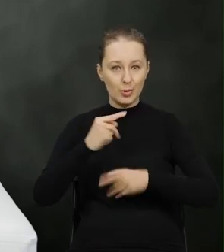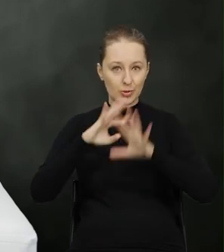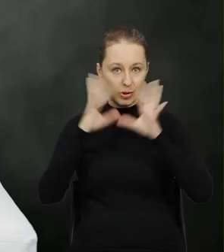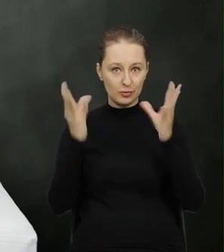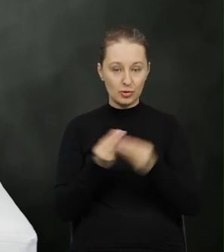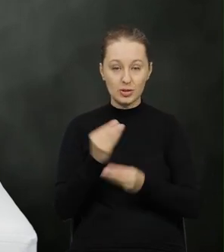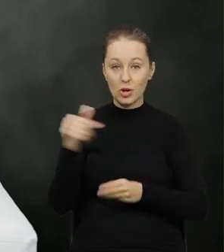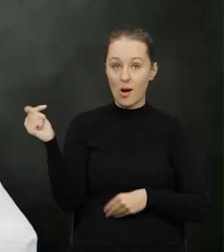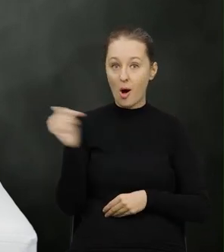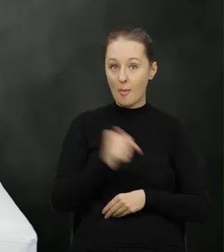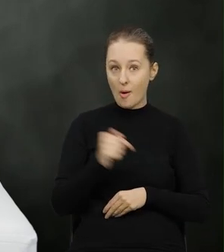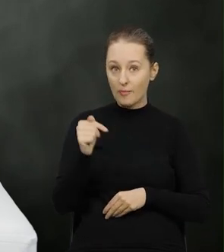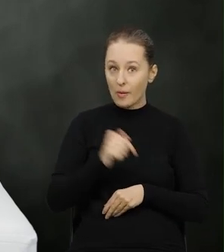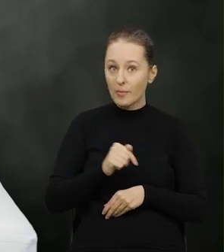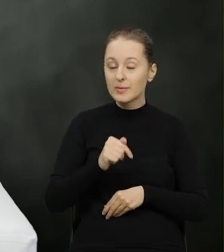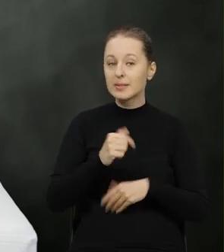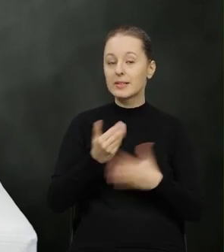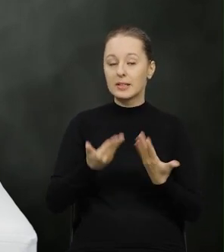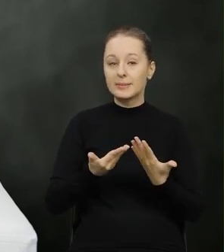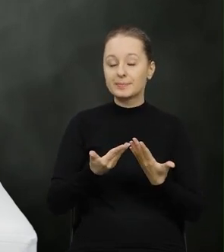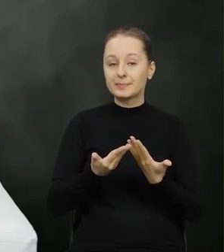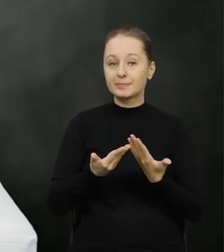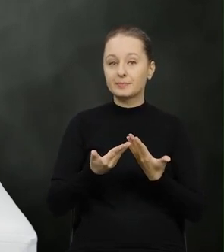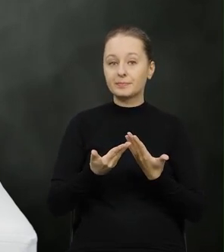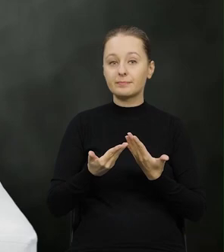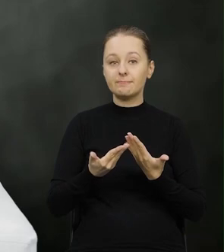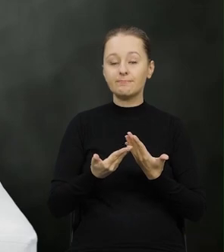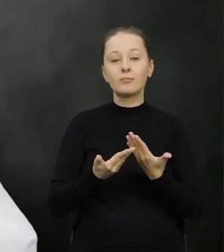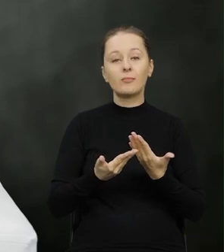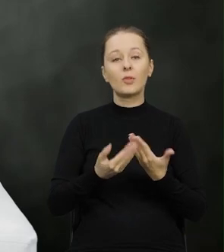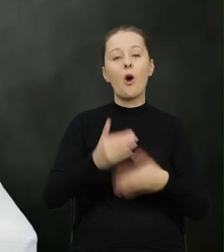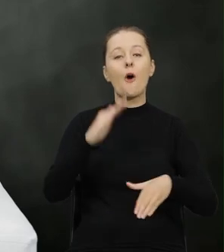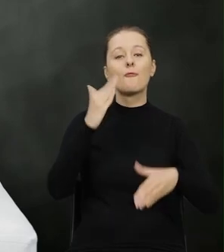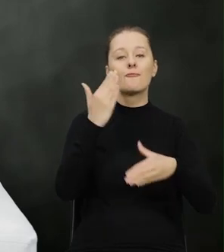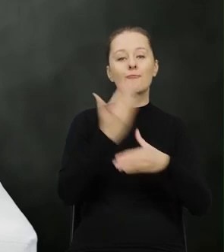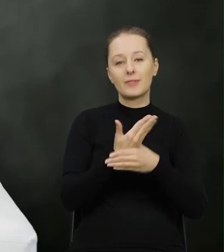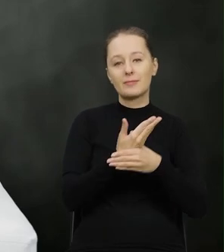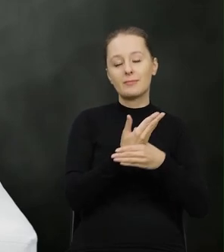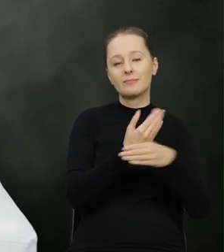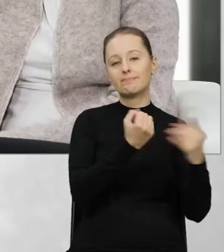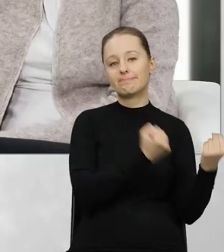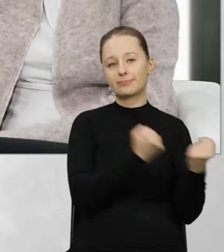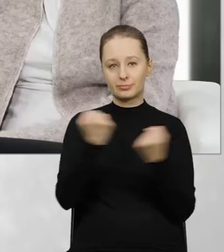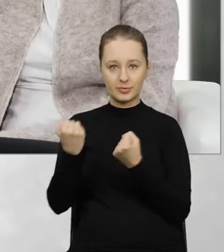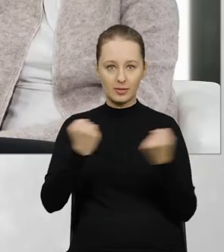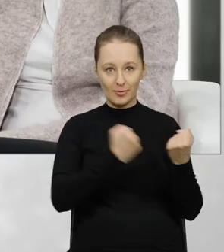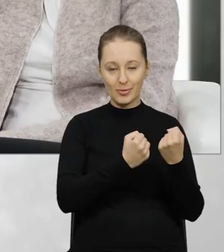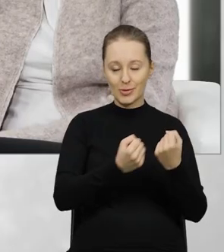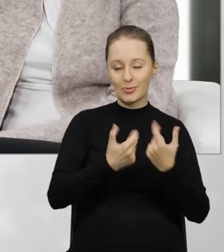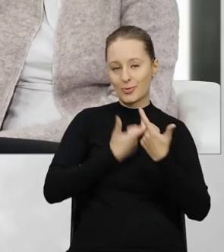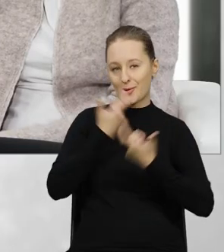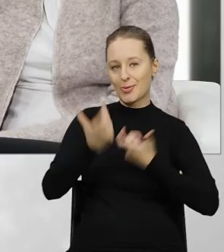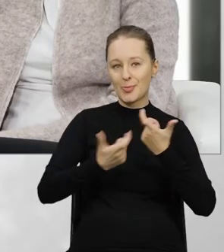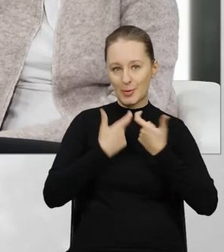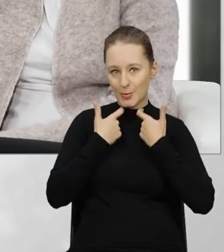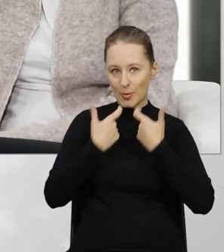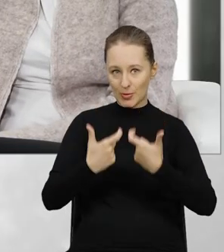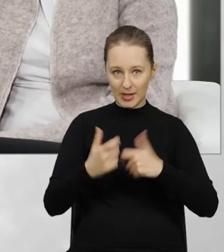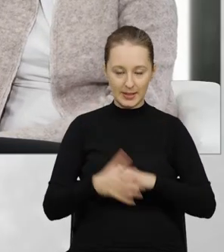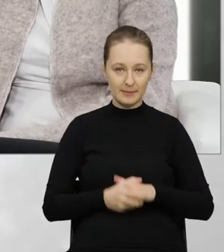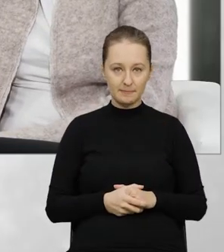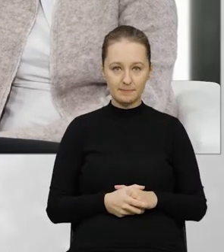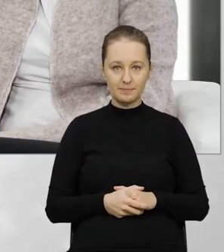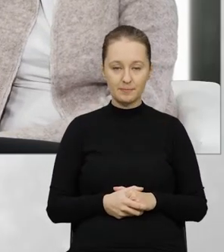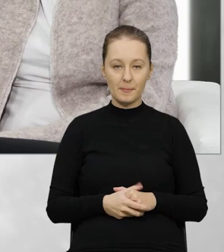wszystkie obowiązki inicjowane są przez przewoźnika, który w tym przypadku dokonuje tego zgłoszenia